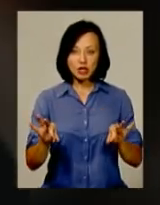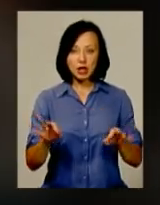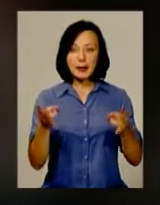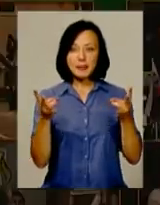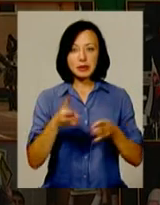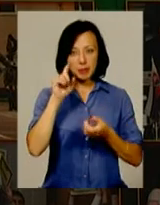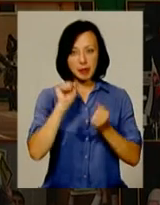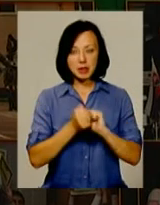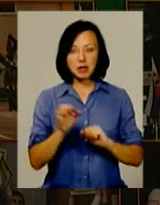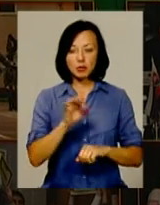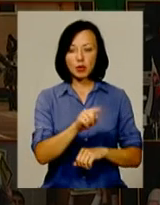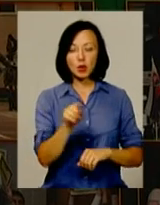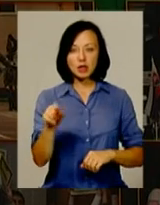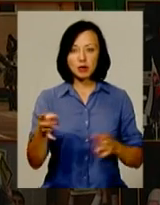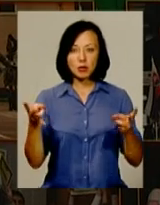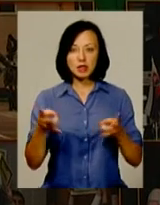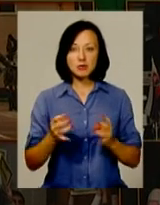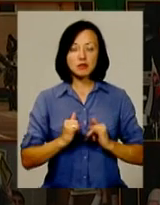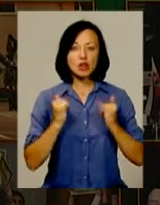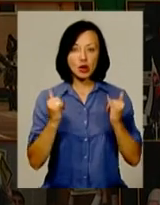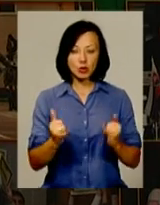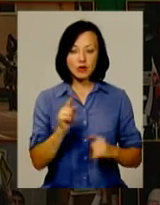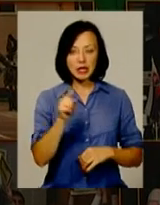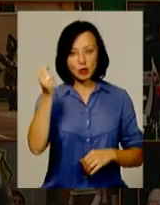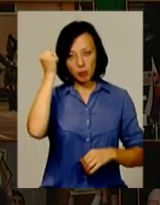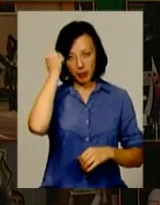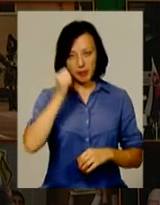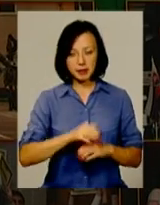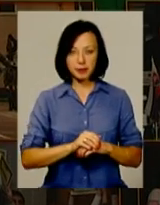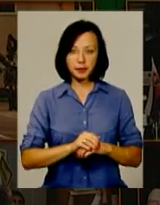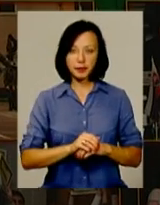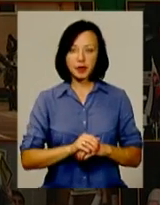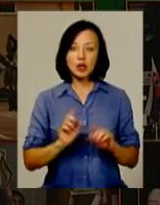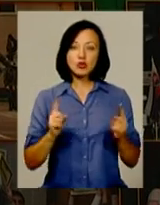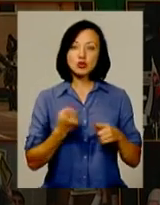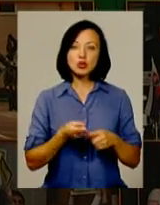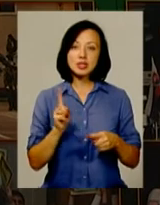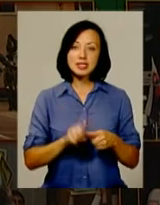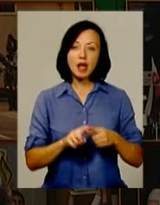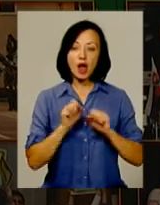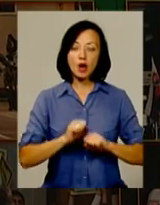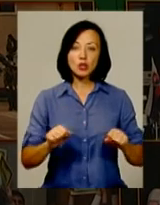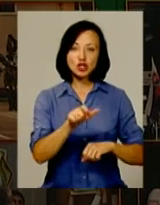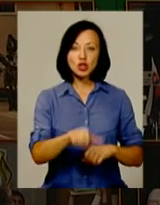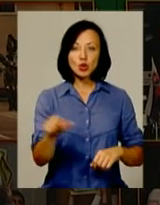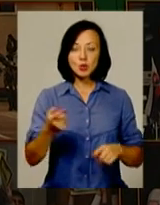Потрібно пам'ятати про них, потрібно вшановувати їхню пам'ять, тому що це героїчні люди, це люди, які